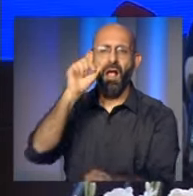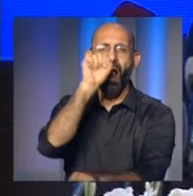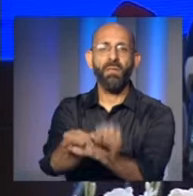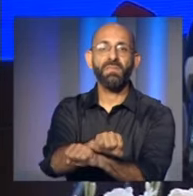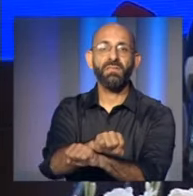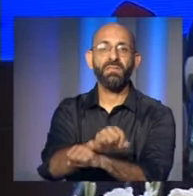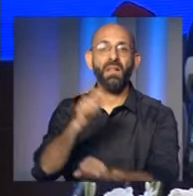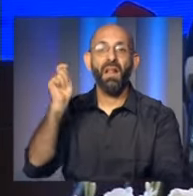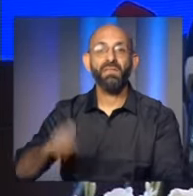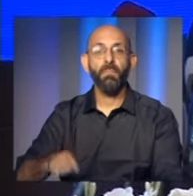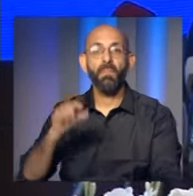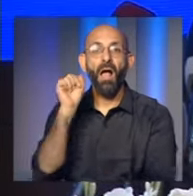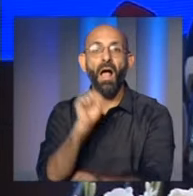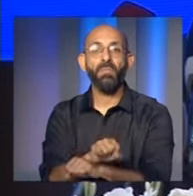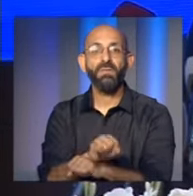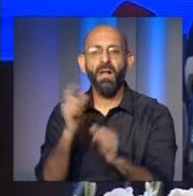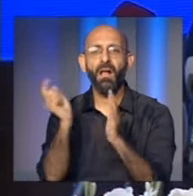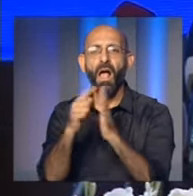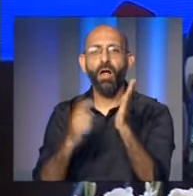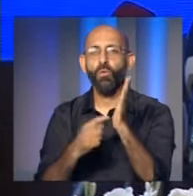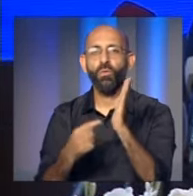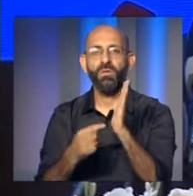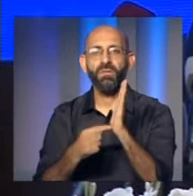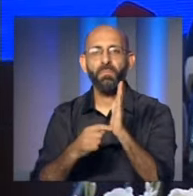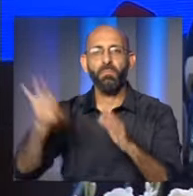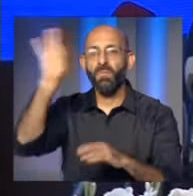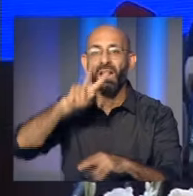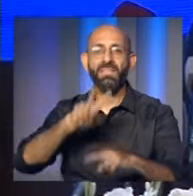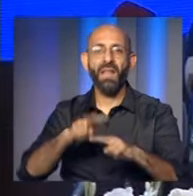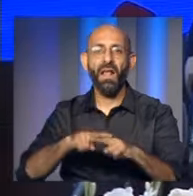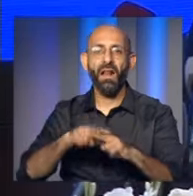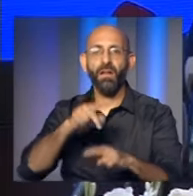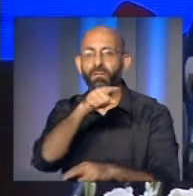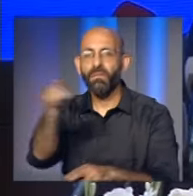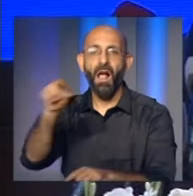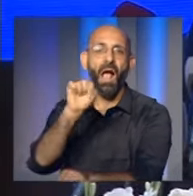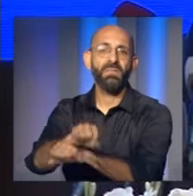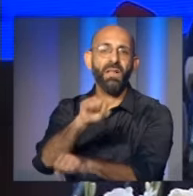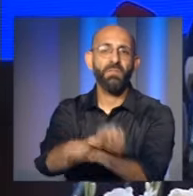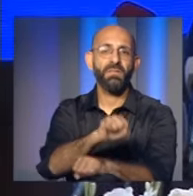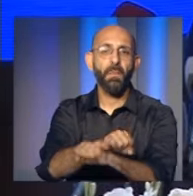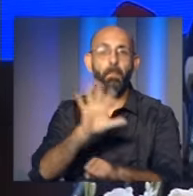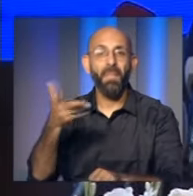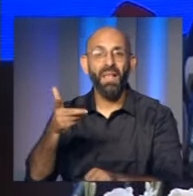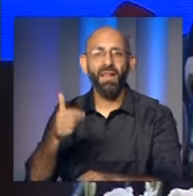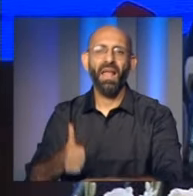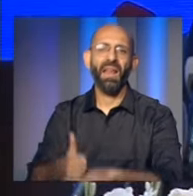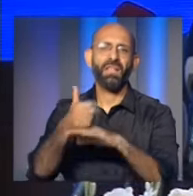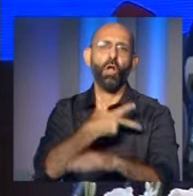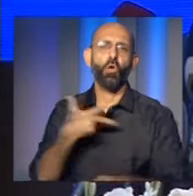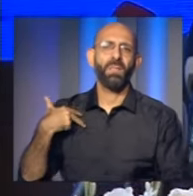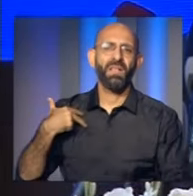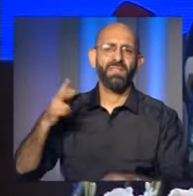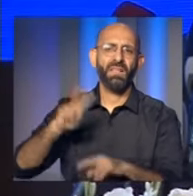وكذلك الطلبات التي صادرت عن هذه المحاكم بشأن إصدار أوامر اعتقال بحق